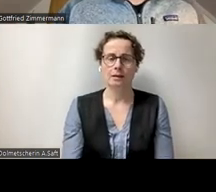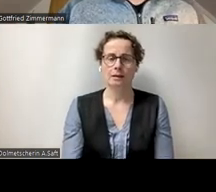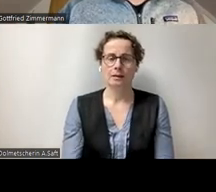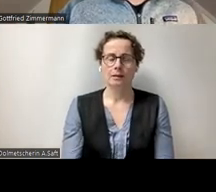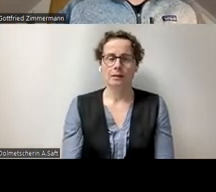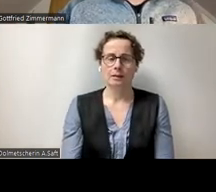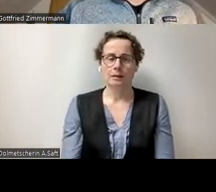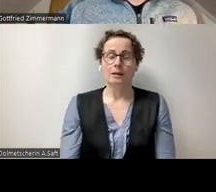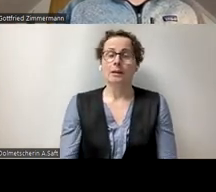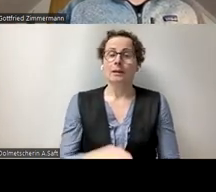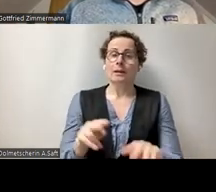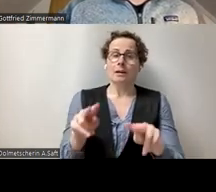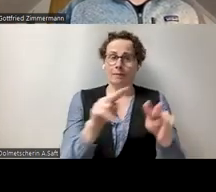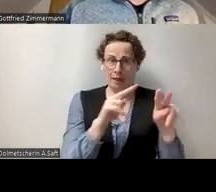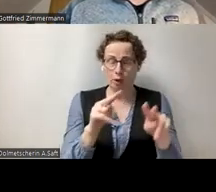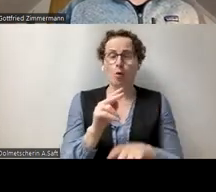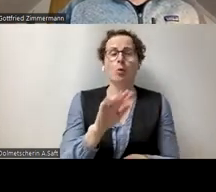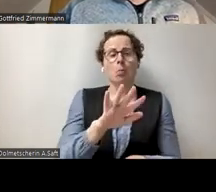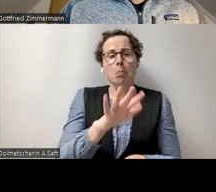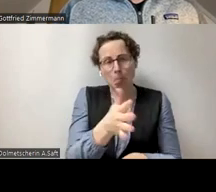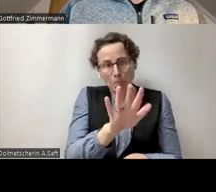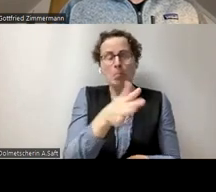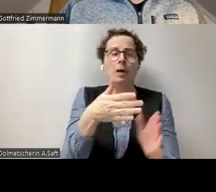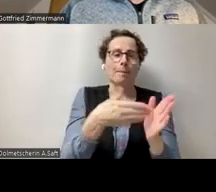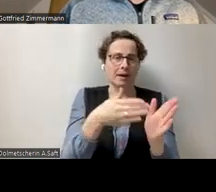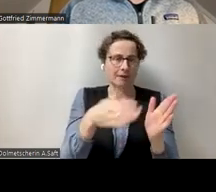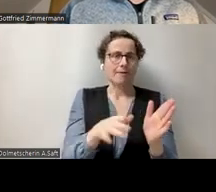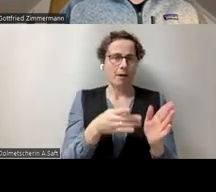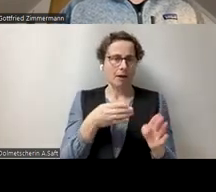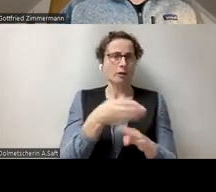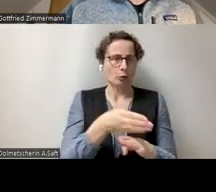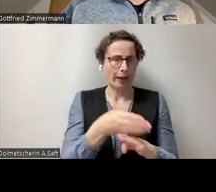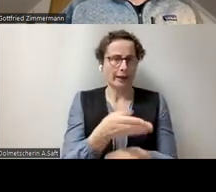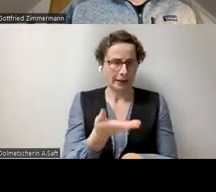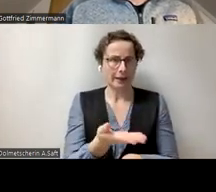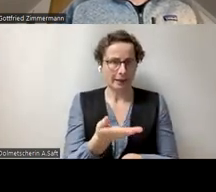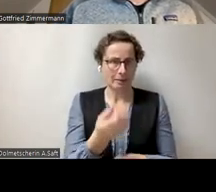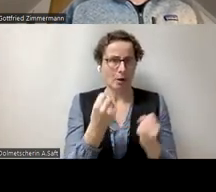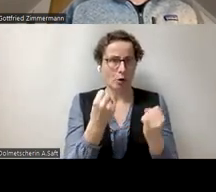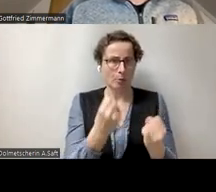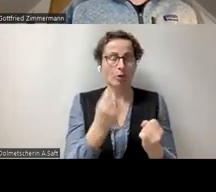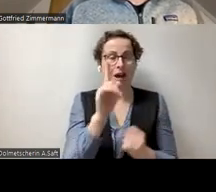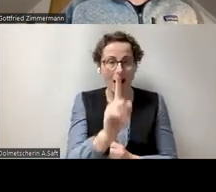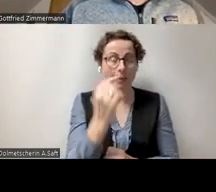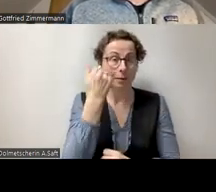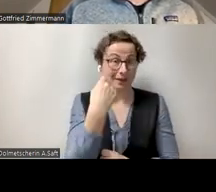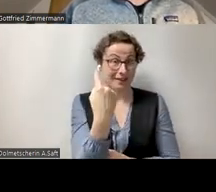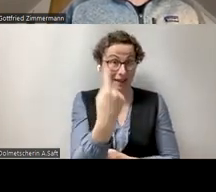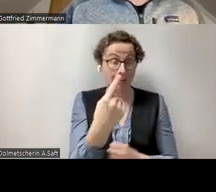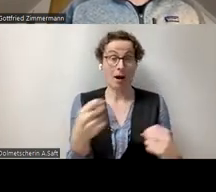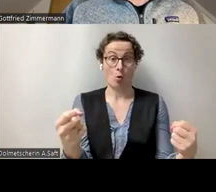barrierefrei zugänglich in PowerPoint. Sie müssen aber auf jeden Fall daran denken, Untertitel zuzuordnen.